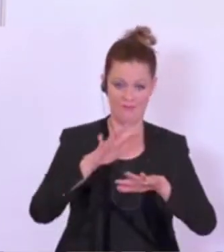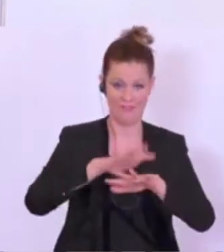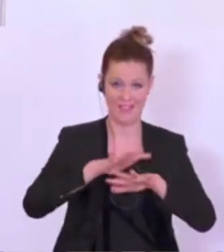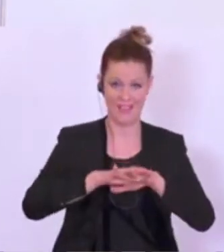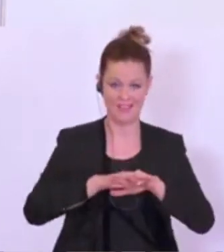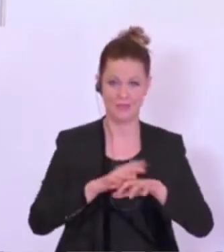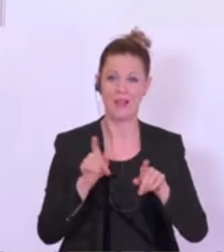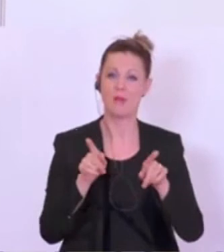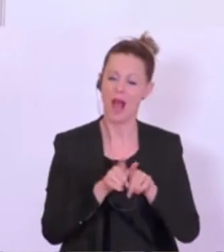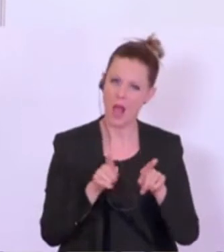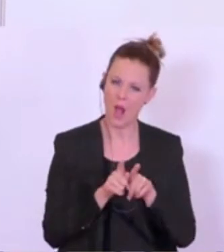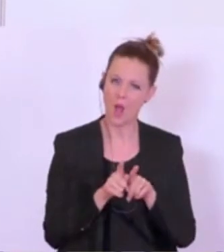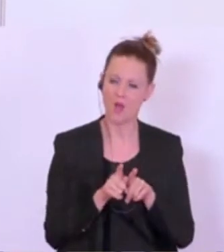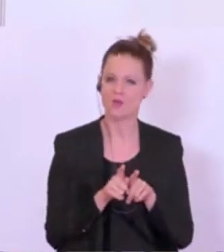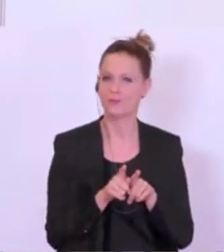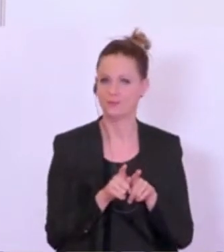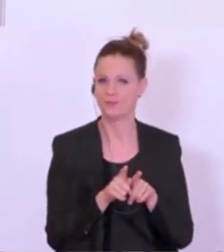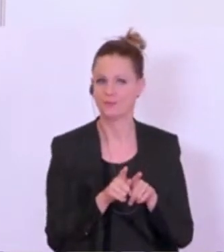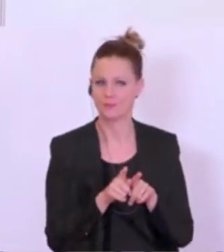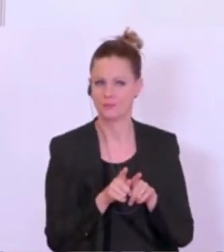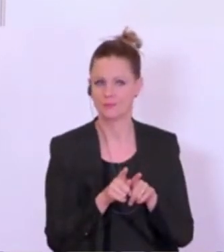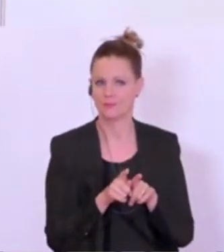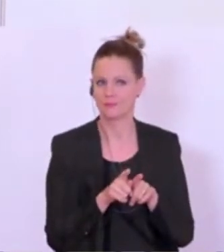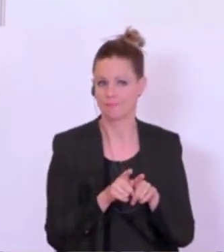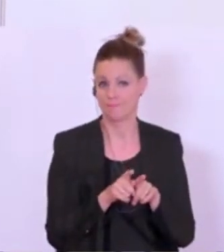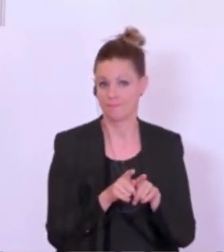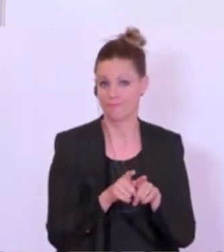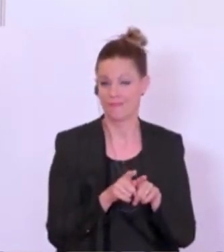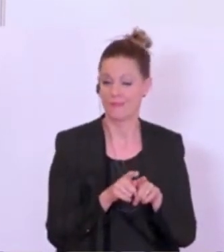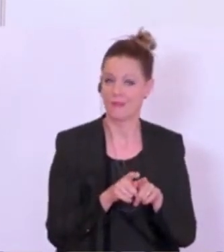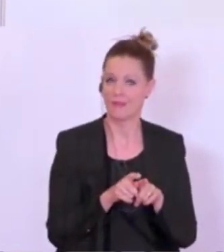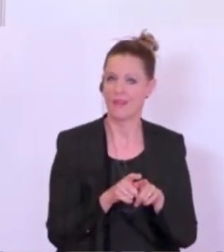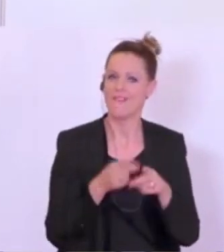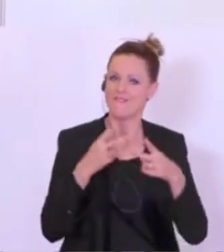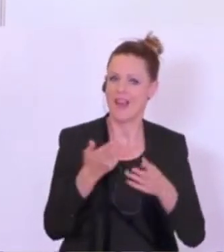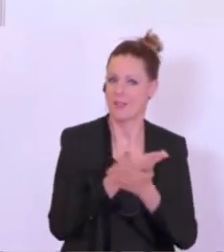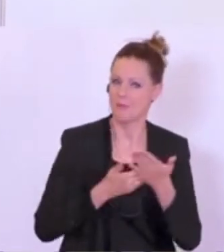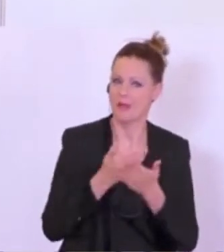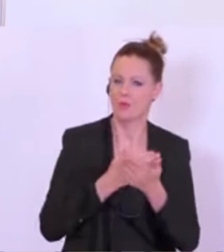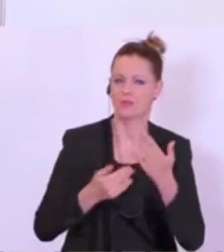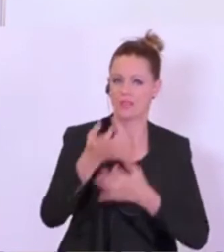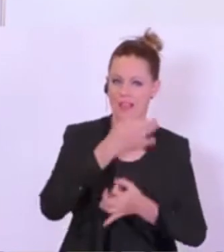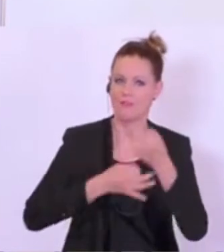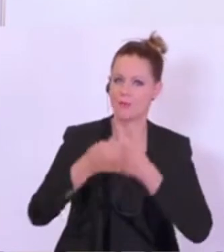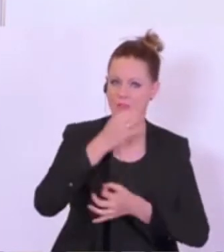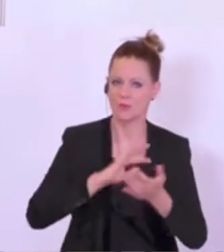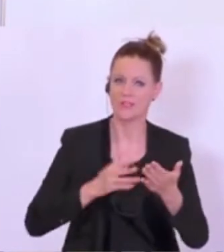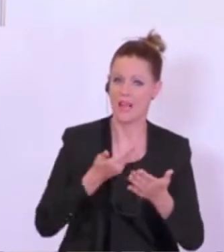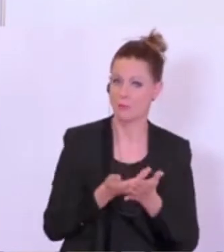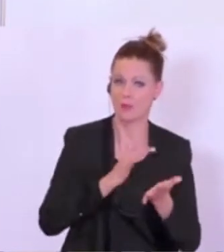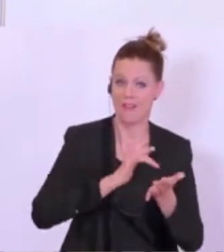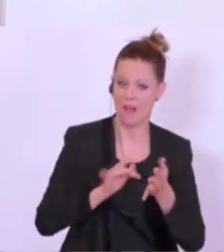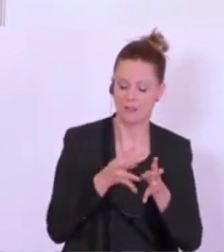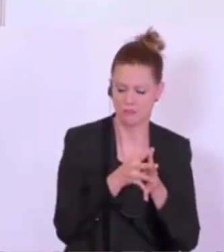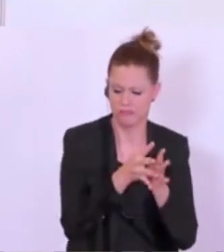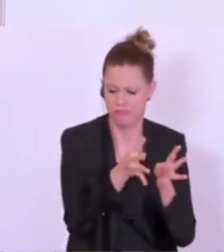breites und zum Großteil auch kostenloses Weiterbildungs- und Informationsangebot für Unternehmen und für